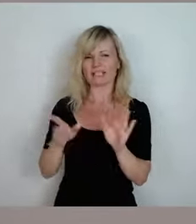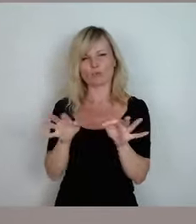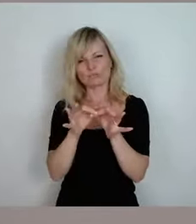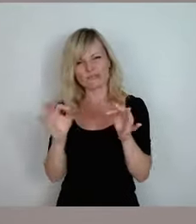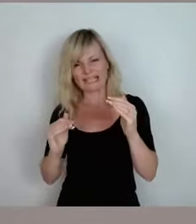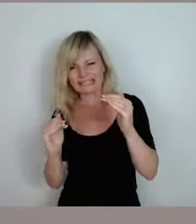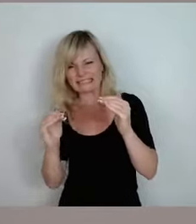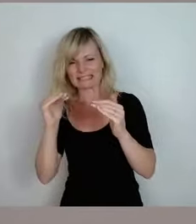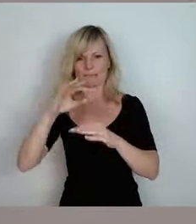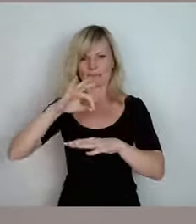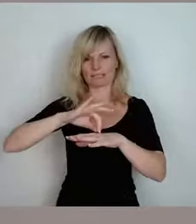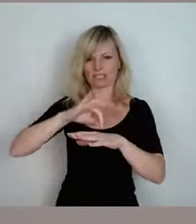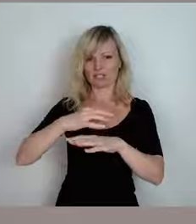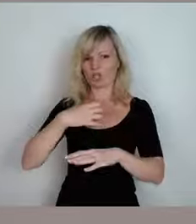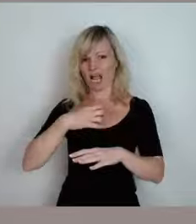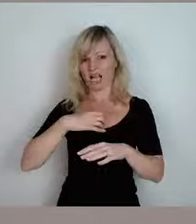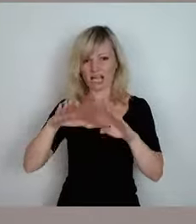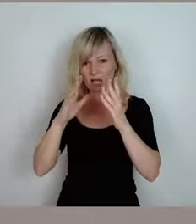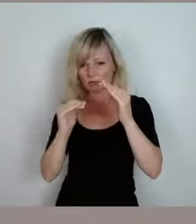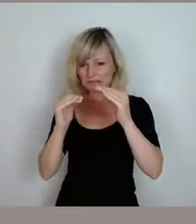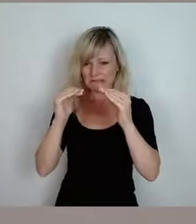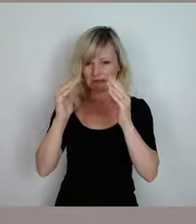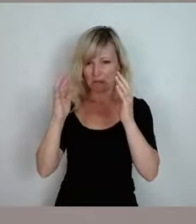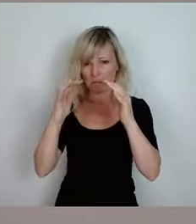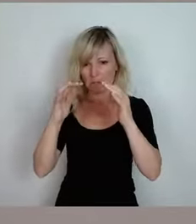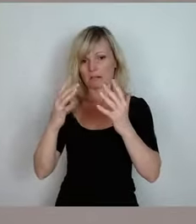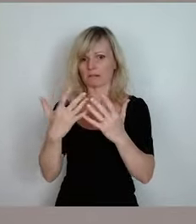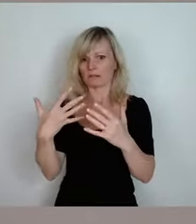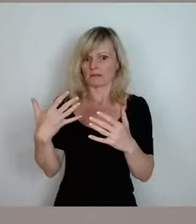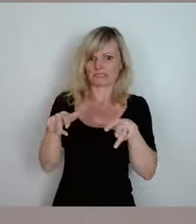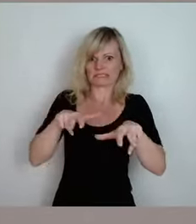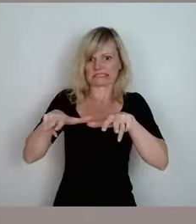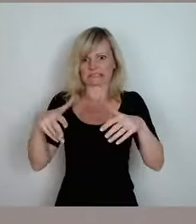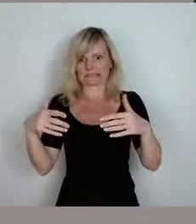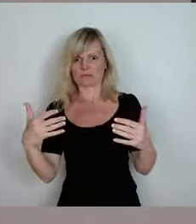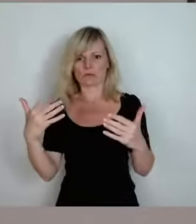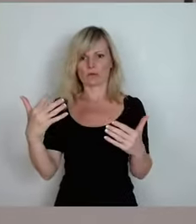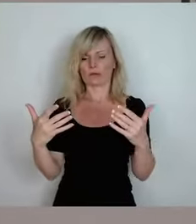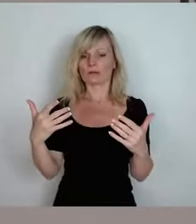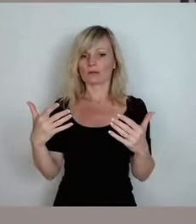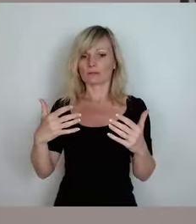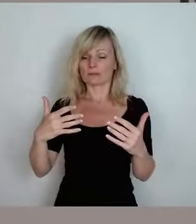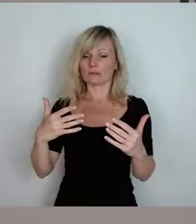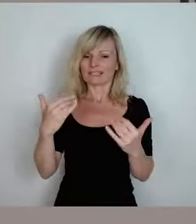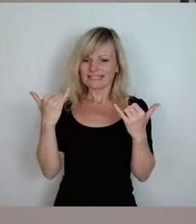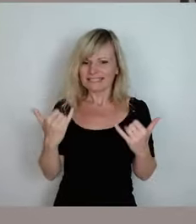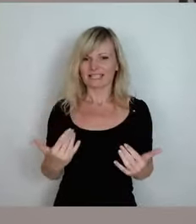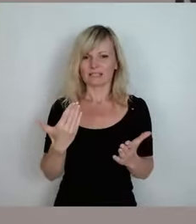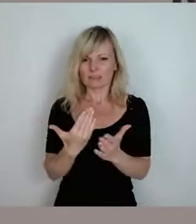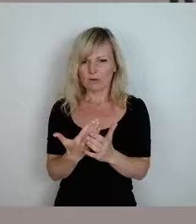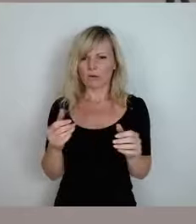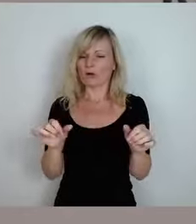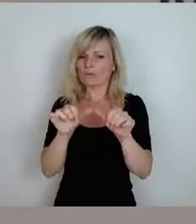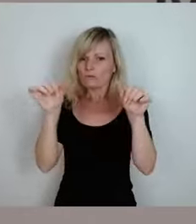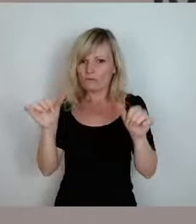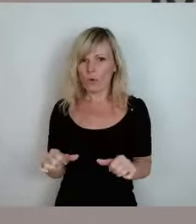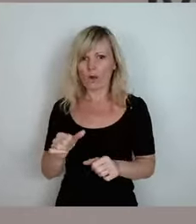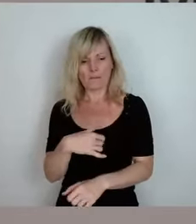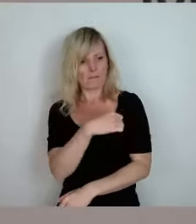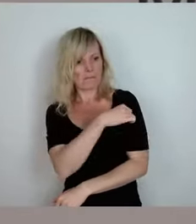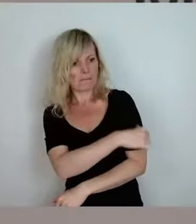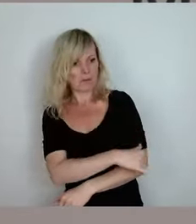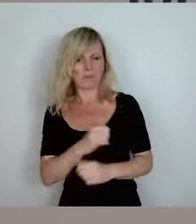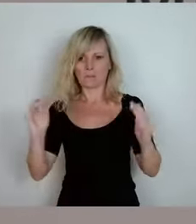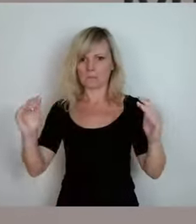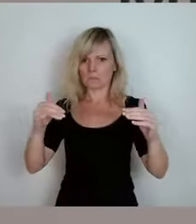Medizinsystems im Erzgebirge, im Vogtland und auch an anderen Teilen gebracht hat, dass wir die jetzt auf dieser Form in Griff kriegen können. Deswegen